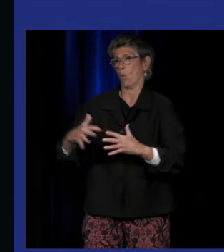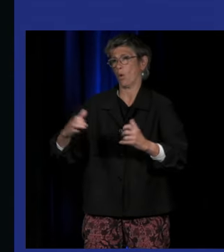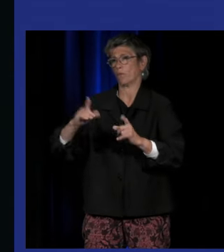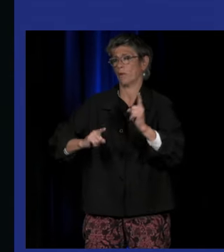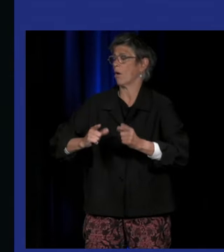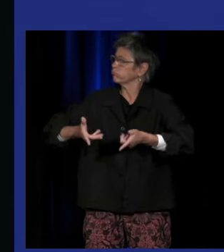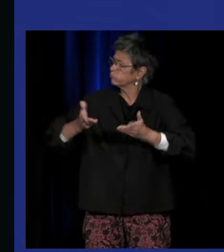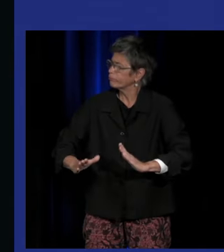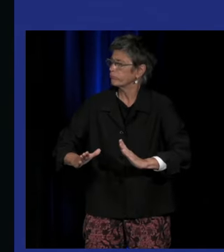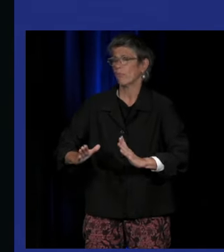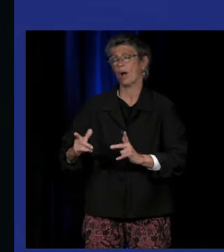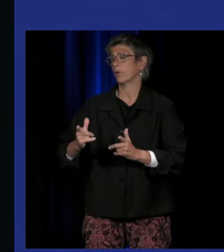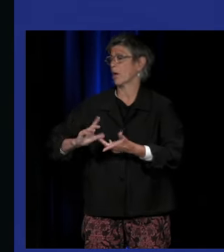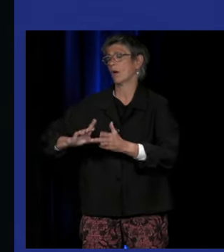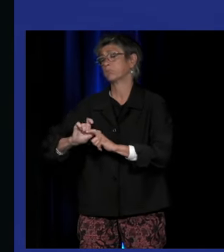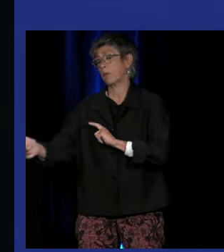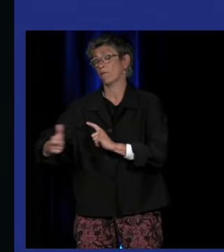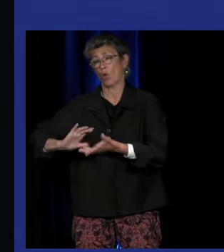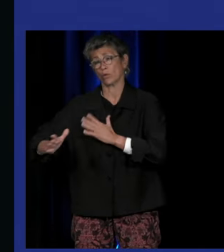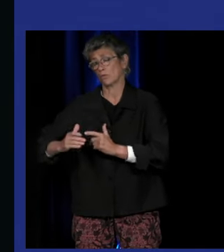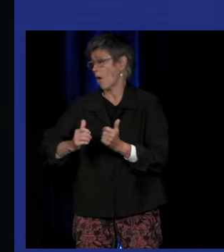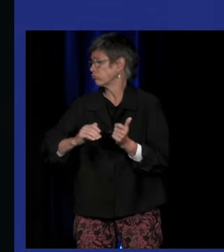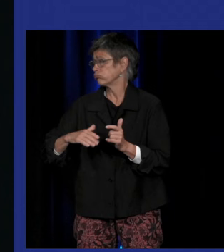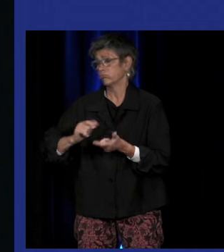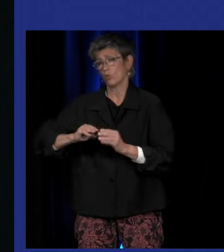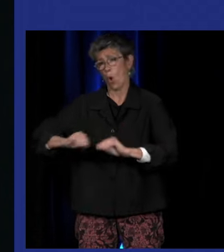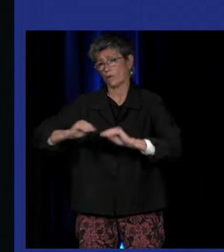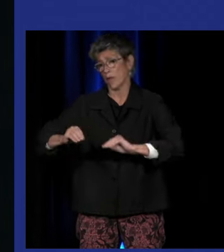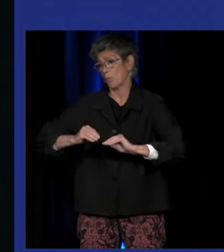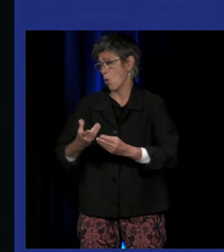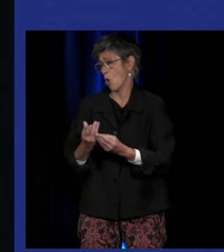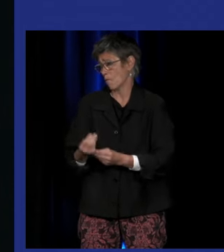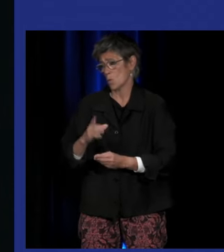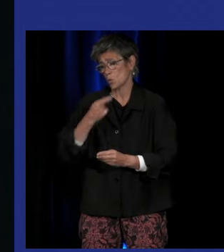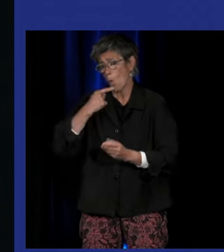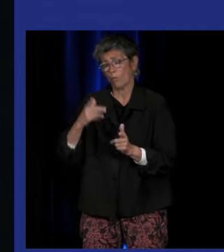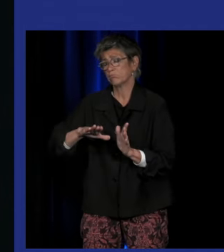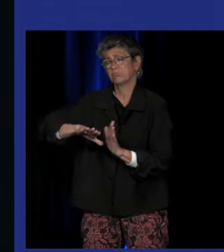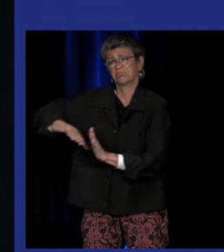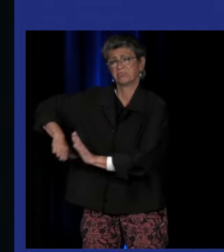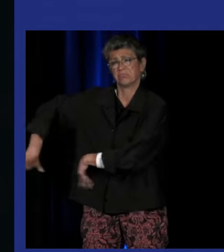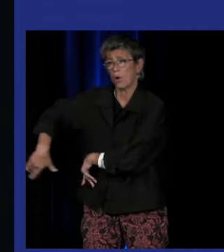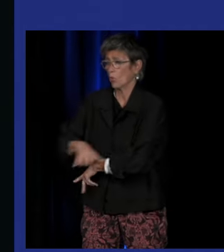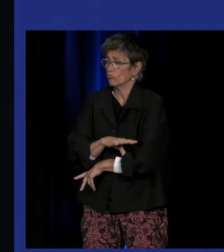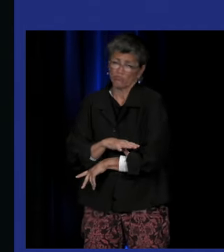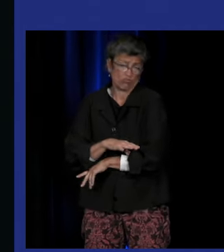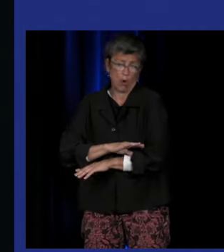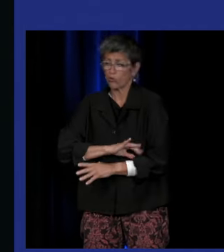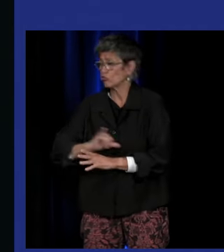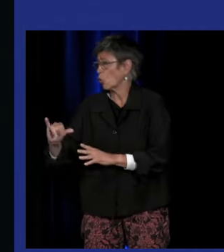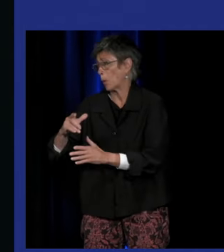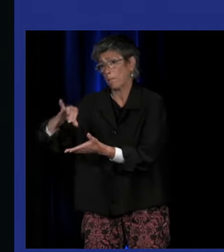signes est complètement écartée de l'enseignement des enfants sourds jusqu'au milieu du 20e siècle. Donc, quand ce tableau, justement,